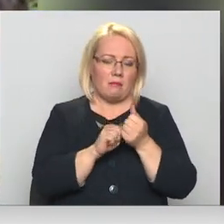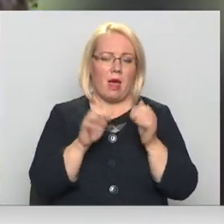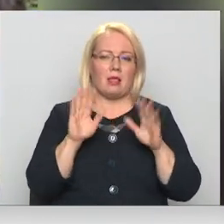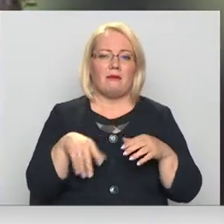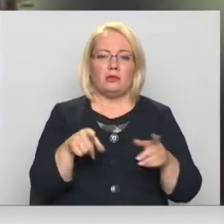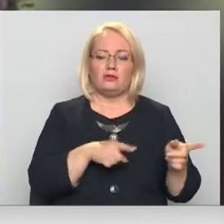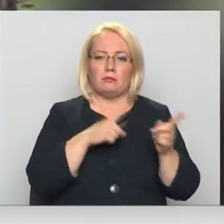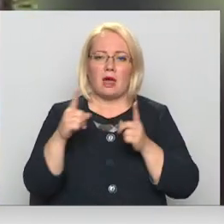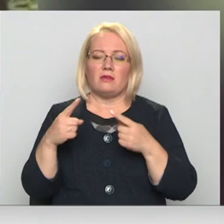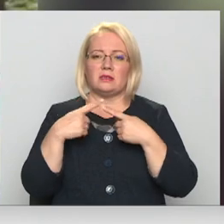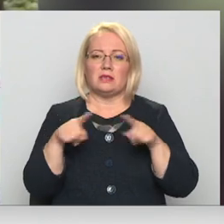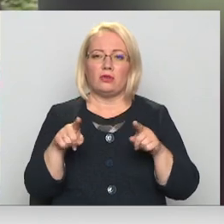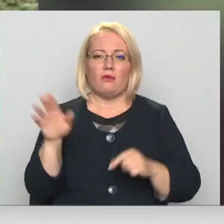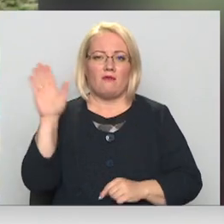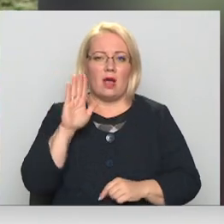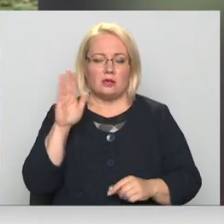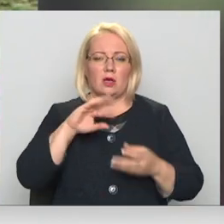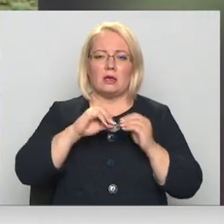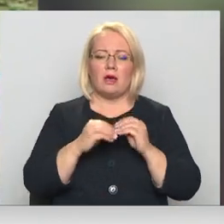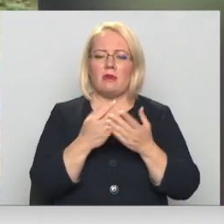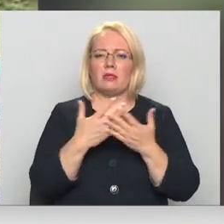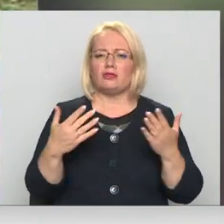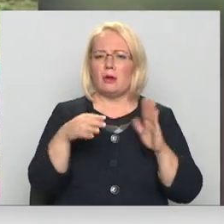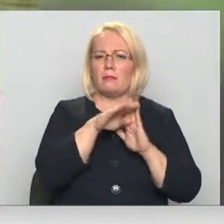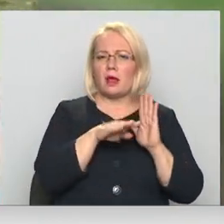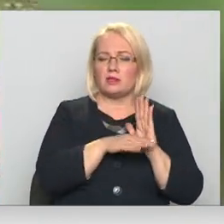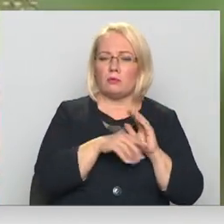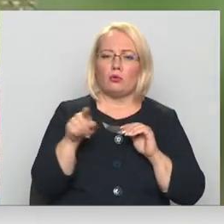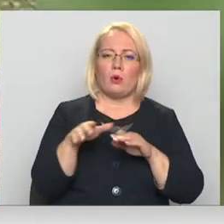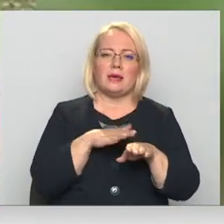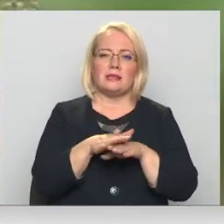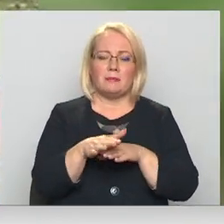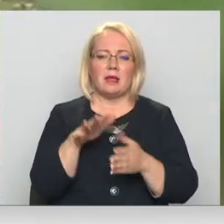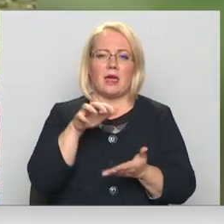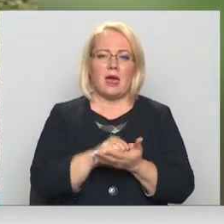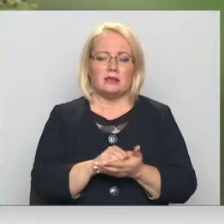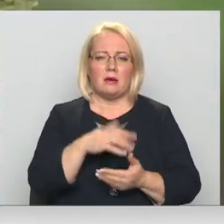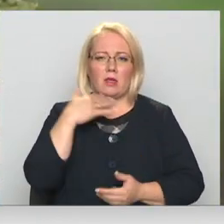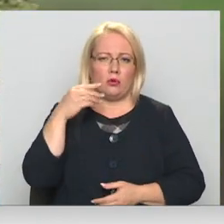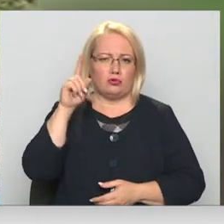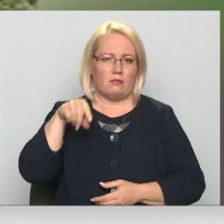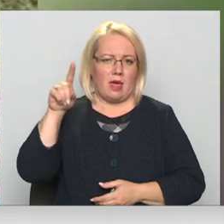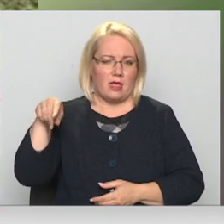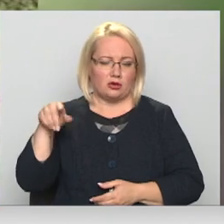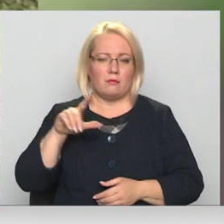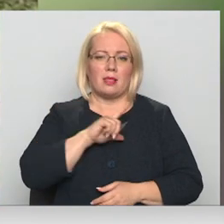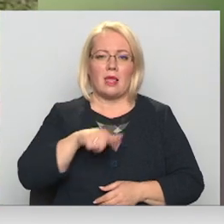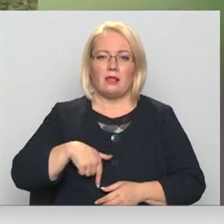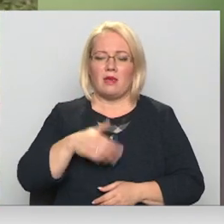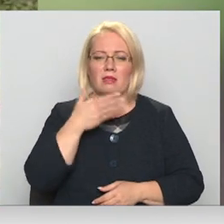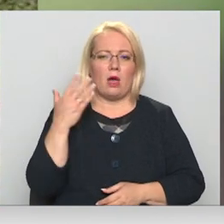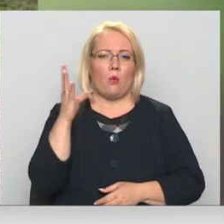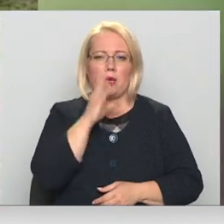uz citu valsti, ir jāievēro dažādas prasības, kuru izpilde aizņemtu vairākus mēnešus, taču Latvijai nēsot